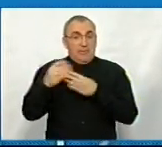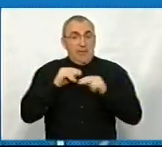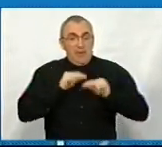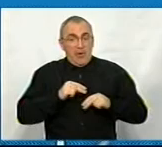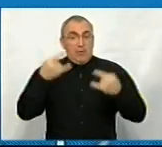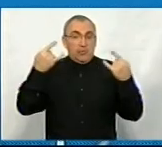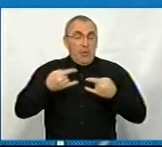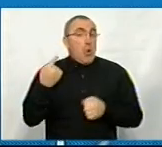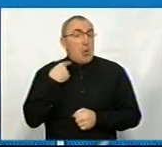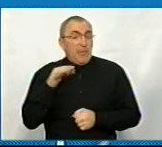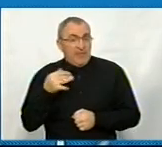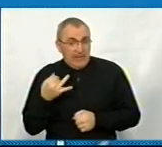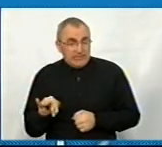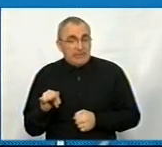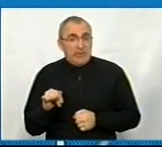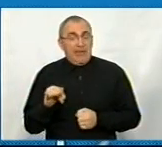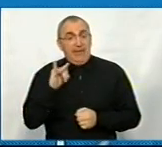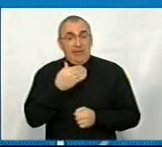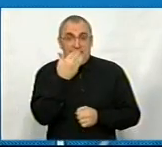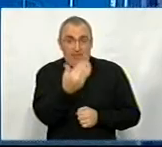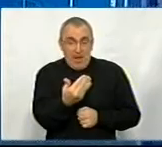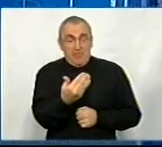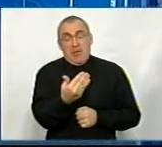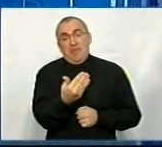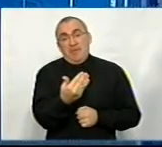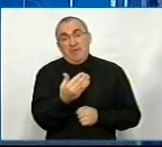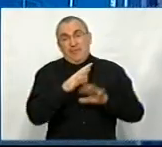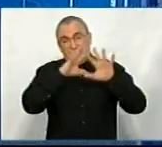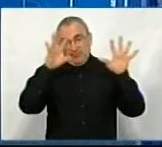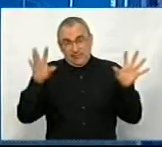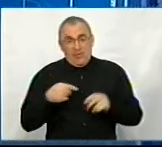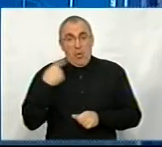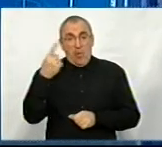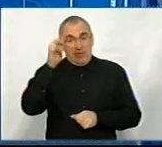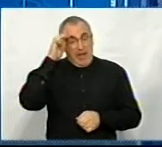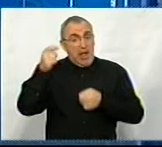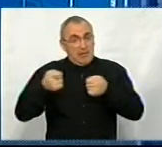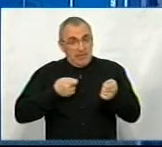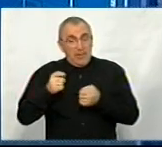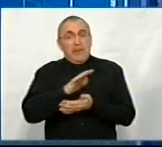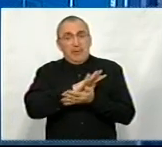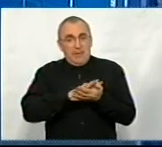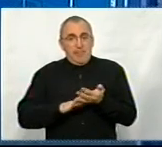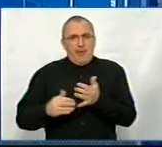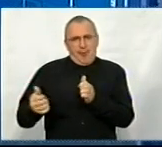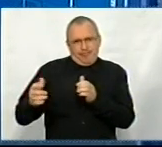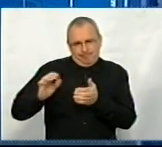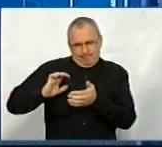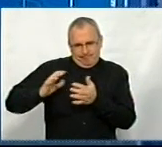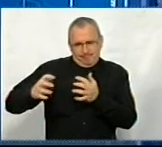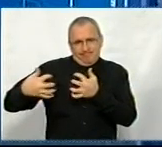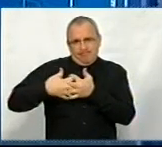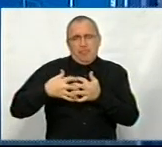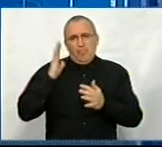Суспільного Кропивницької і з вами безпосередньо, і взагалі з нашою обласною державною адміністрацією триватиме плідно. І,